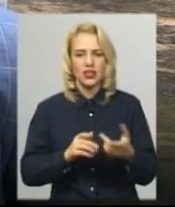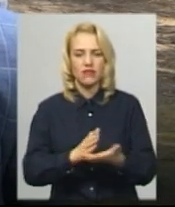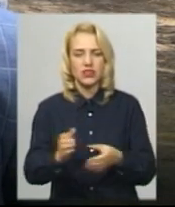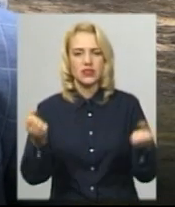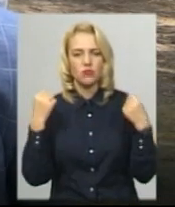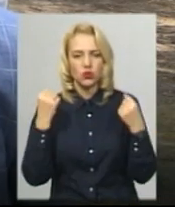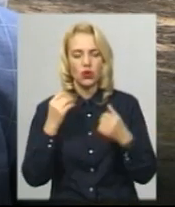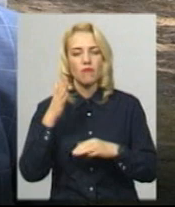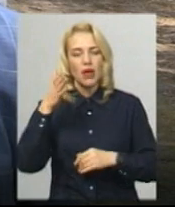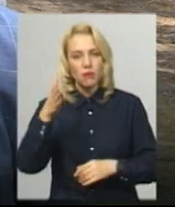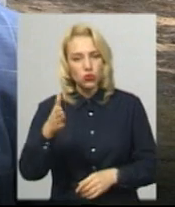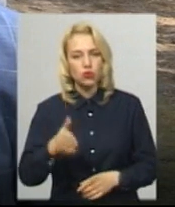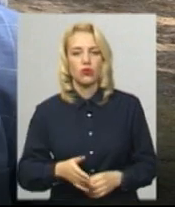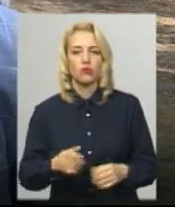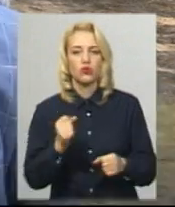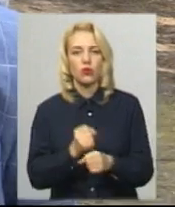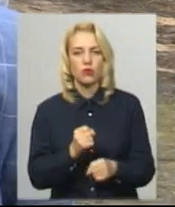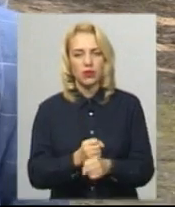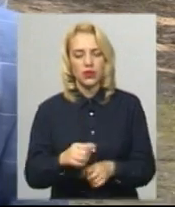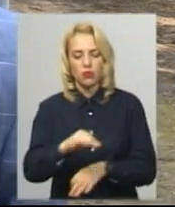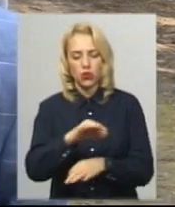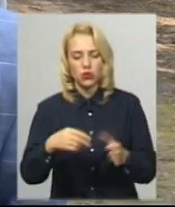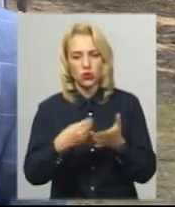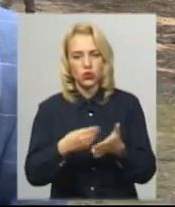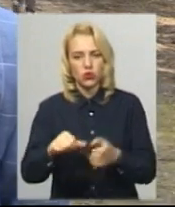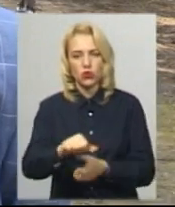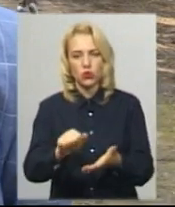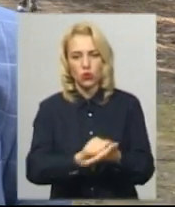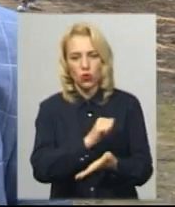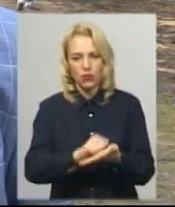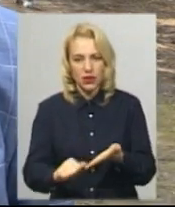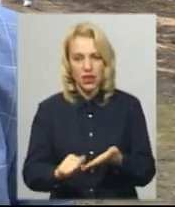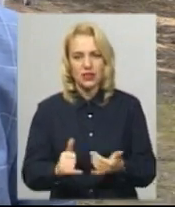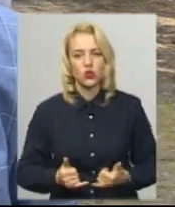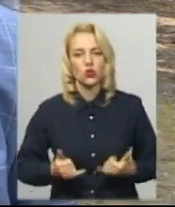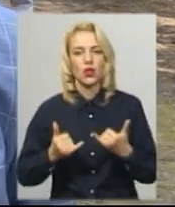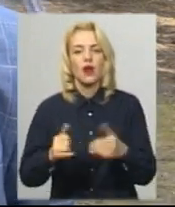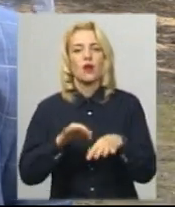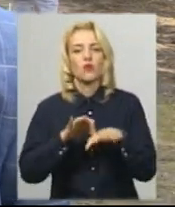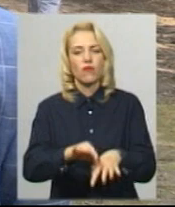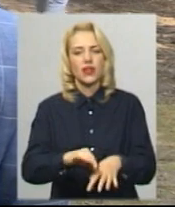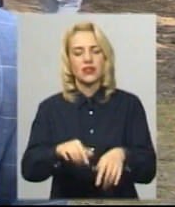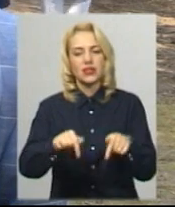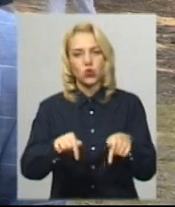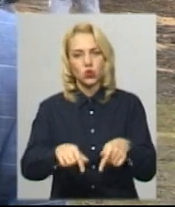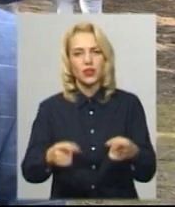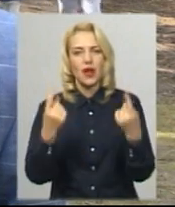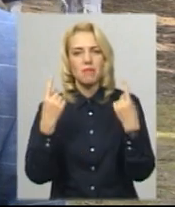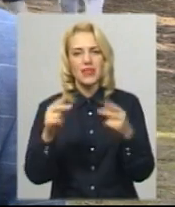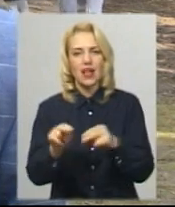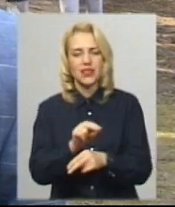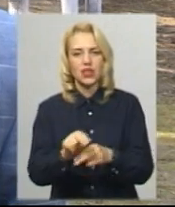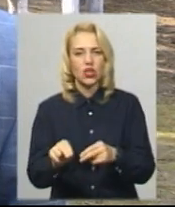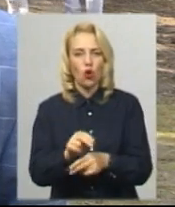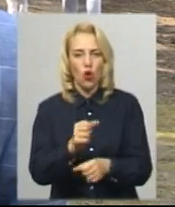в майбутньому зробити проєктно-кошторисну документацію для проведення тут капітальних робіт,